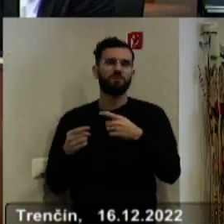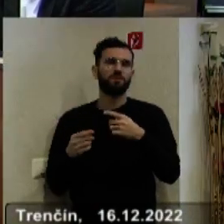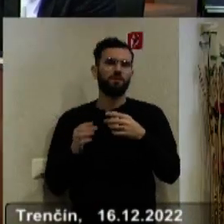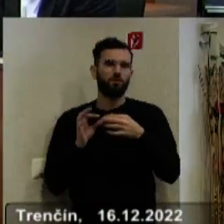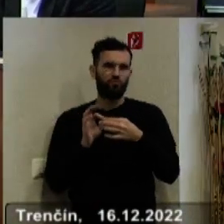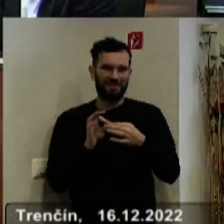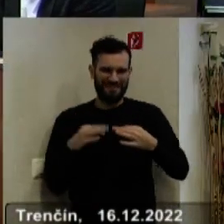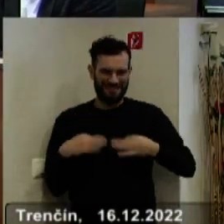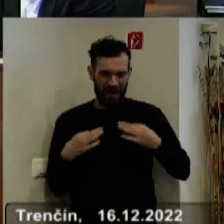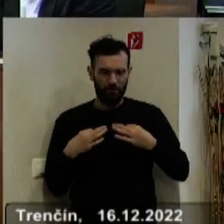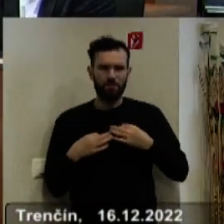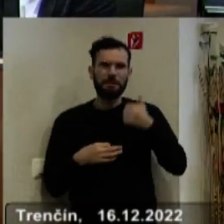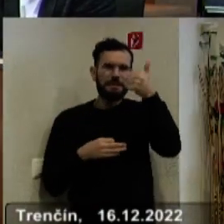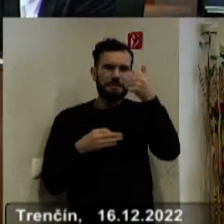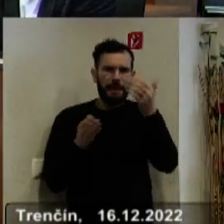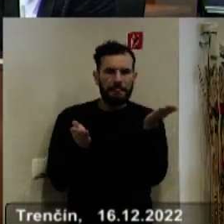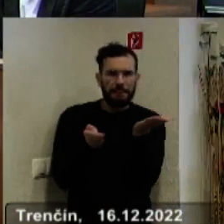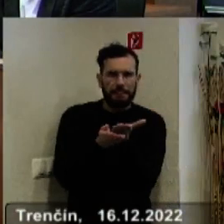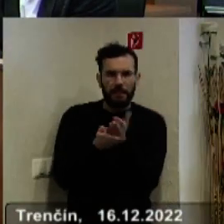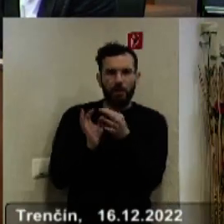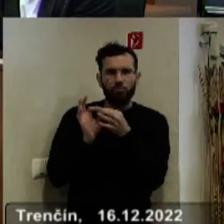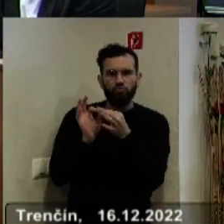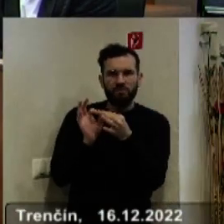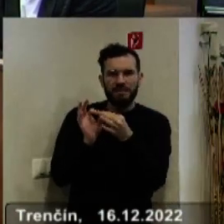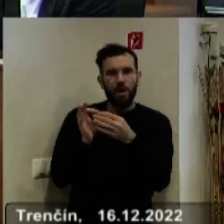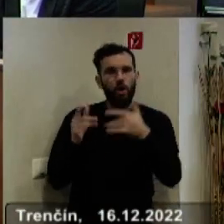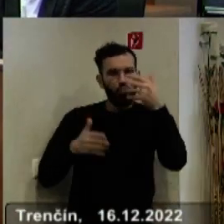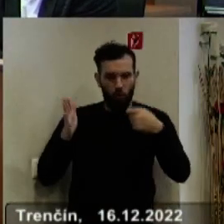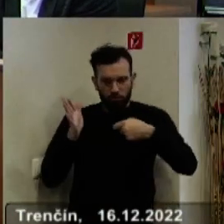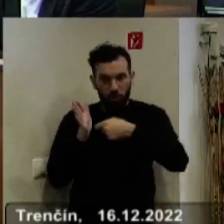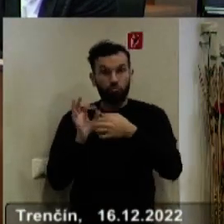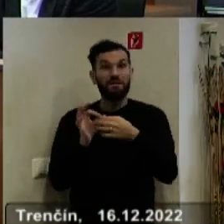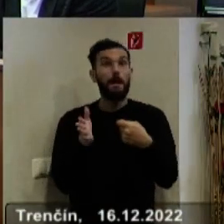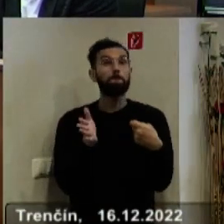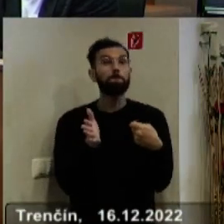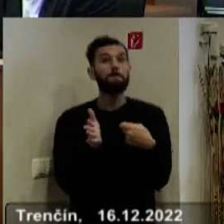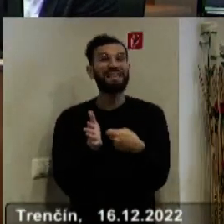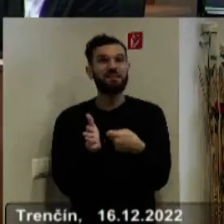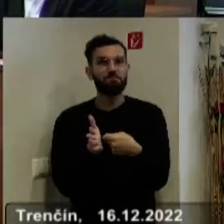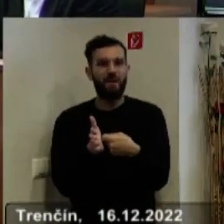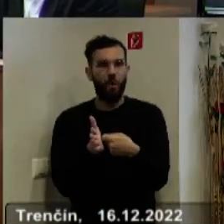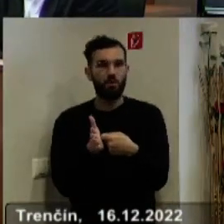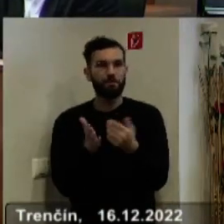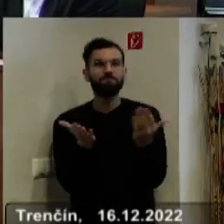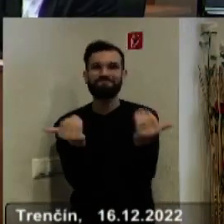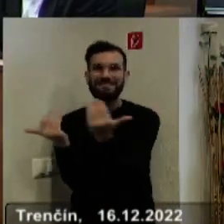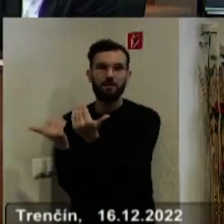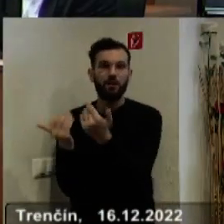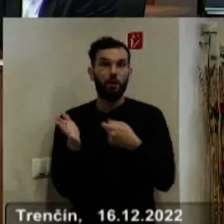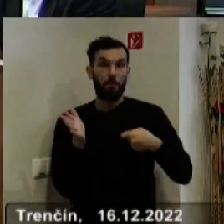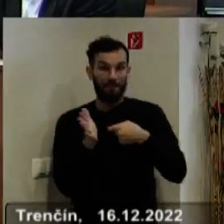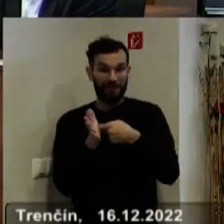jednej položky tohto rozpočtu. Neviem, či sa to k vám dostalo. Jednalo sa najmä o príspevky, respektíve náborové príspevky